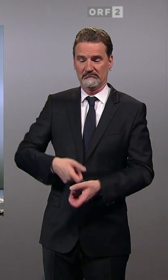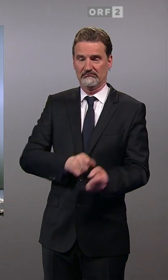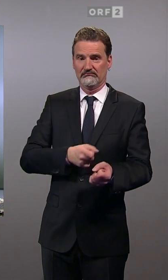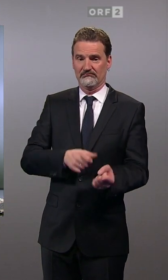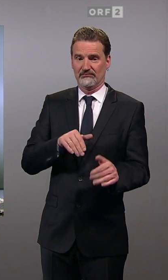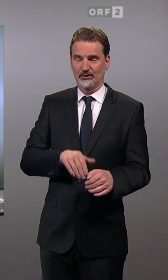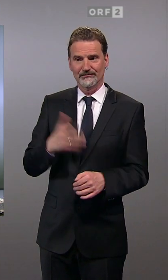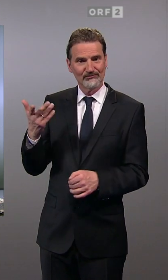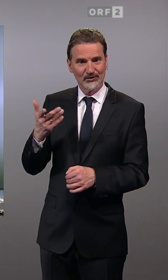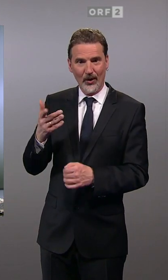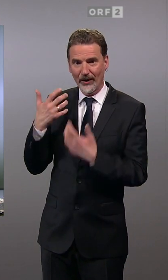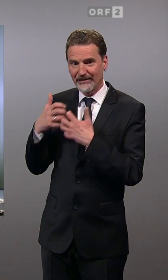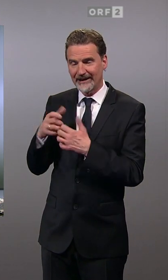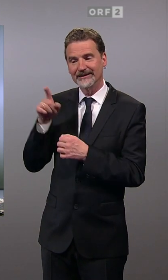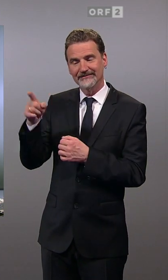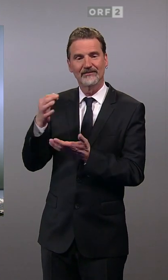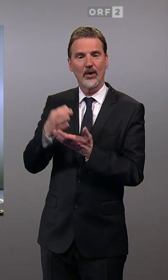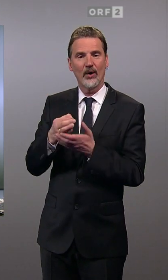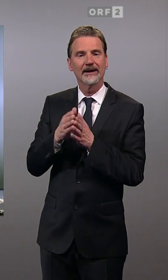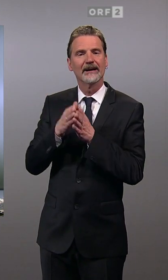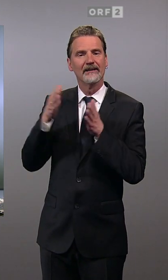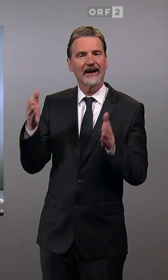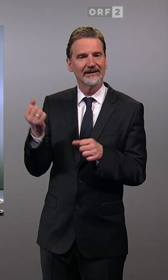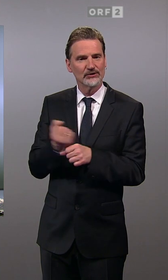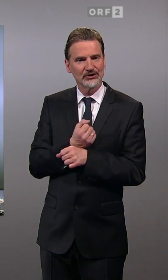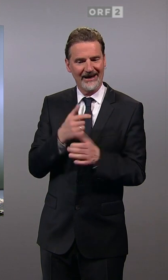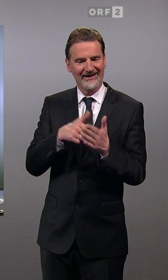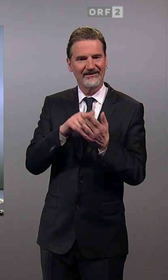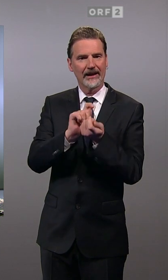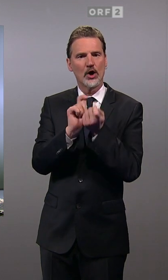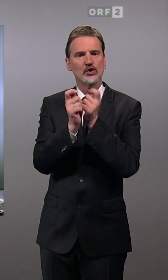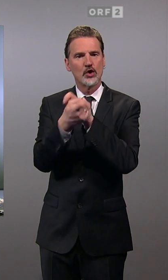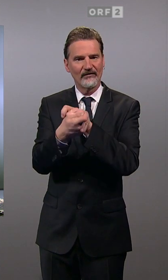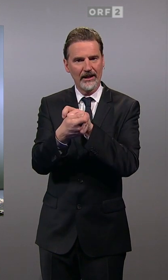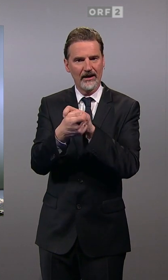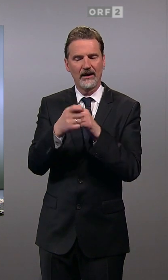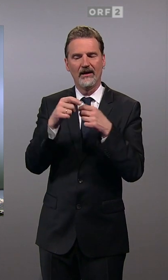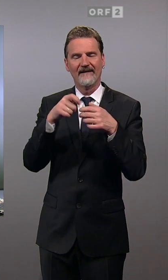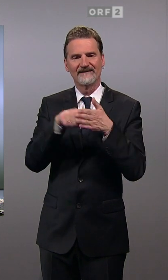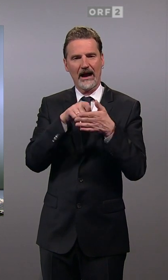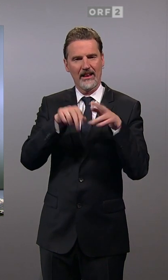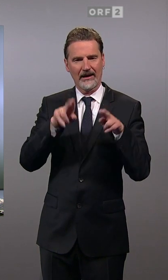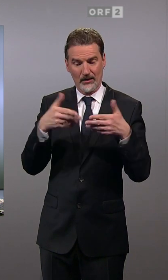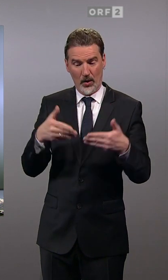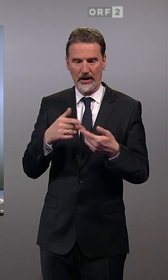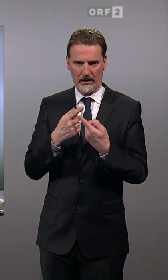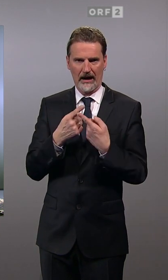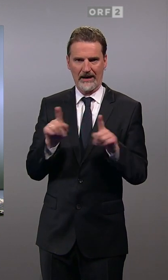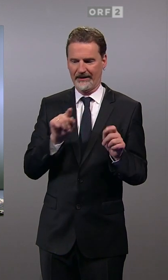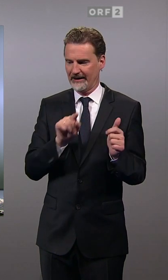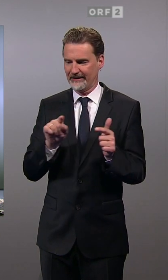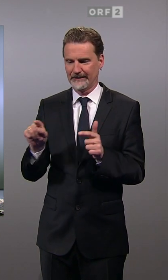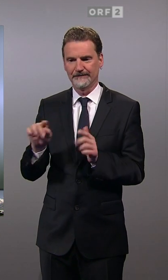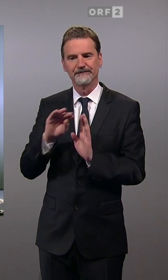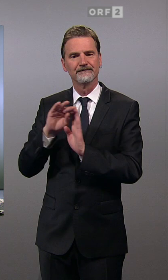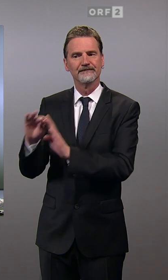Eine Reportage war das aus Breitenstein, wo aufgrund der Novelle des Wahlrechts bei dieser Landtagswahl heuer einiges anders ist. Welche Themen haben